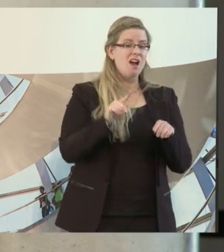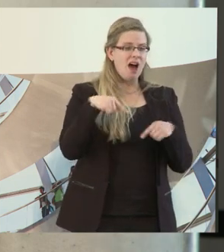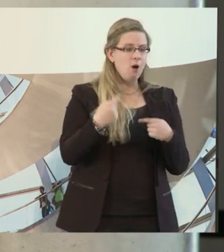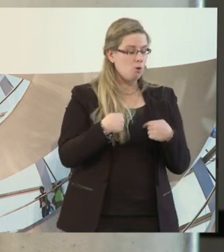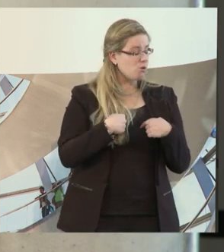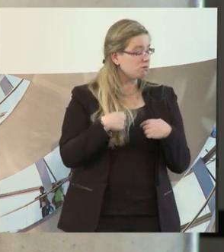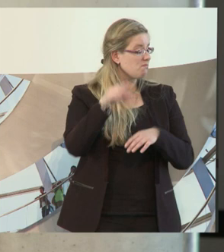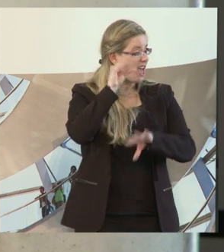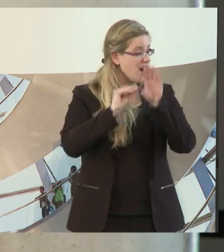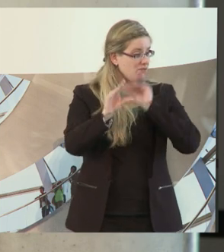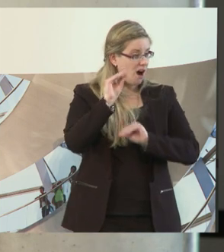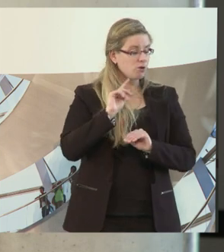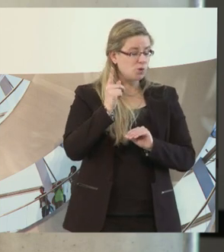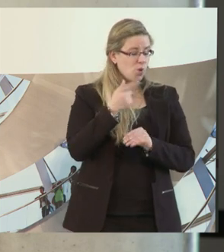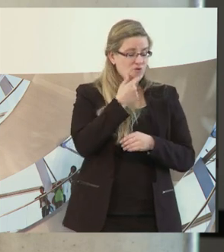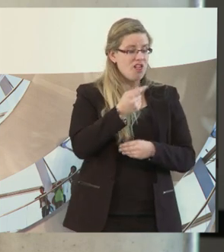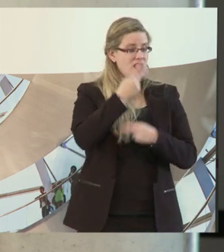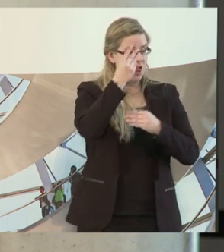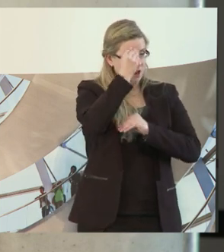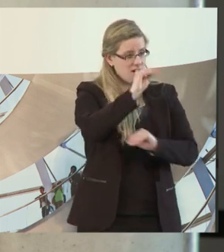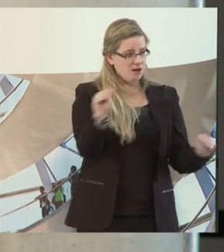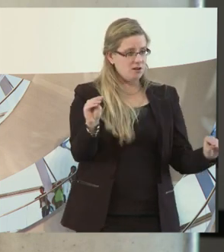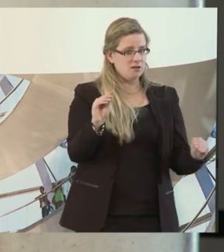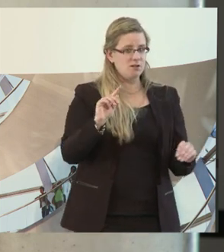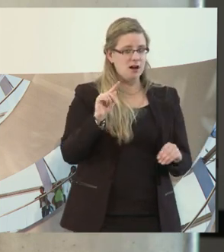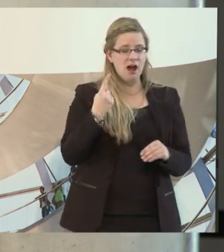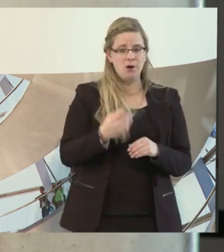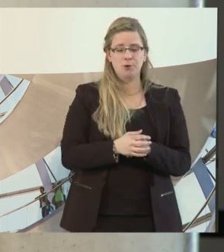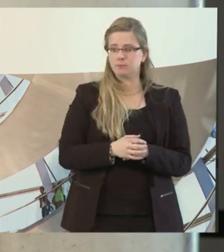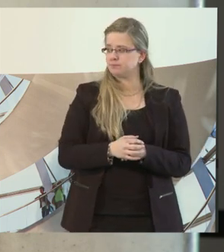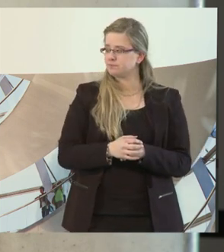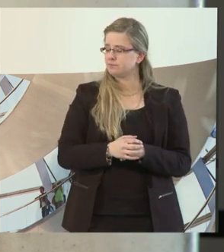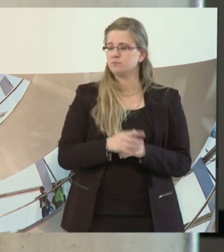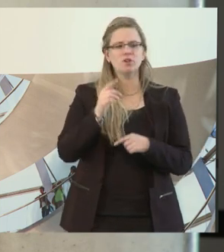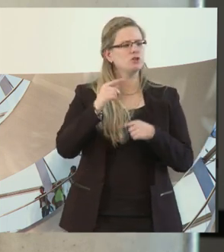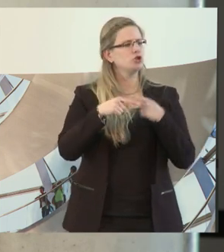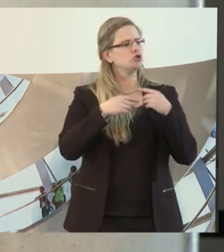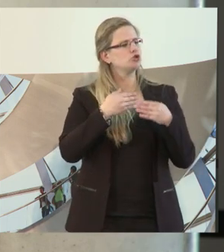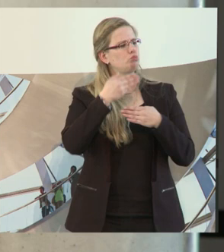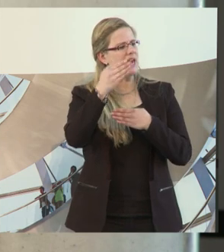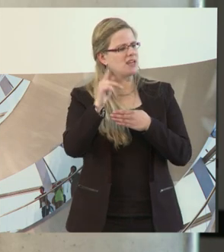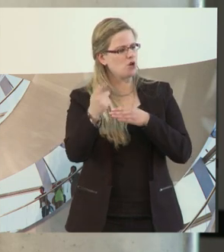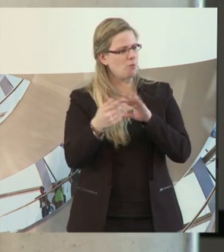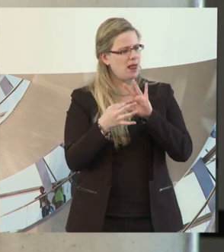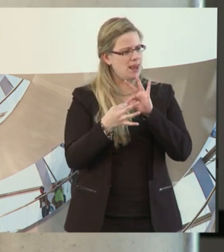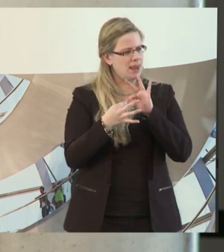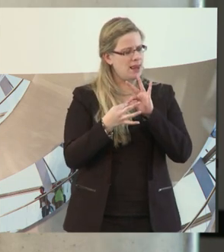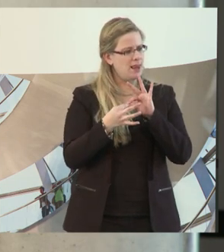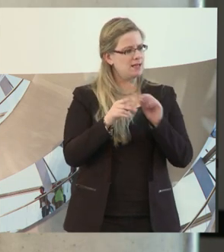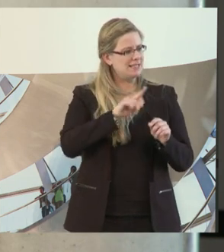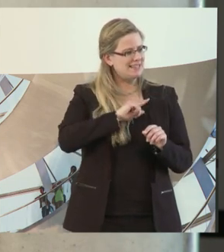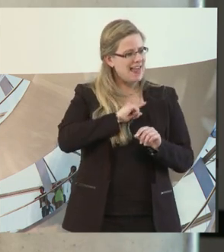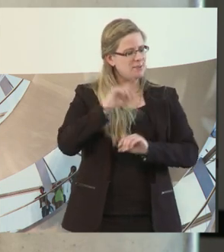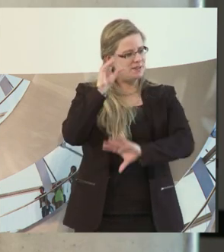unbedingt sagen möchte und ich hoffe, ich habe die Chance, nachher darauf noch mal drauf zu kommen. Ich erlebe, dass Inklusion,